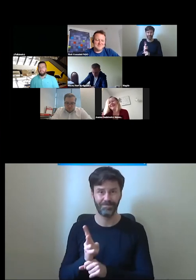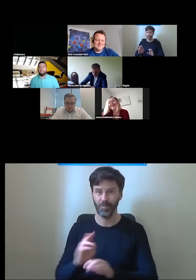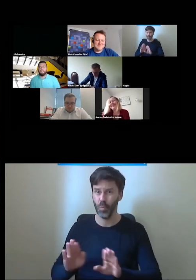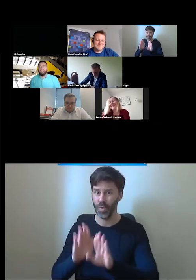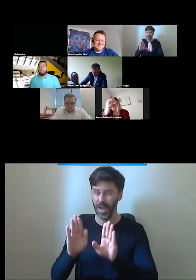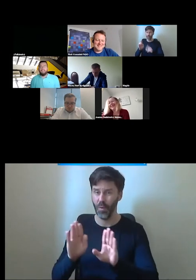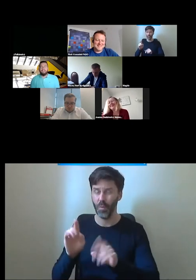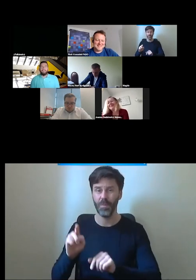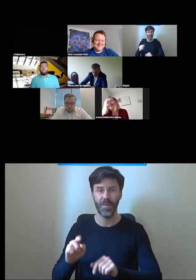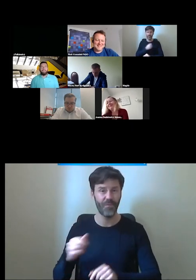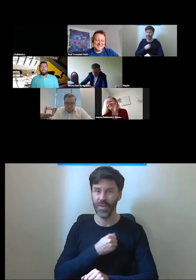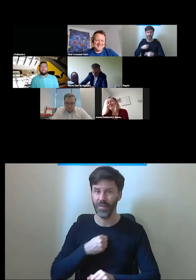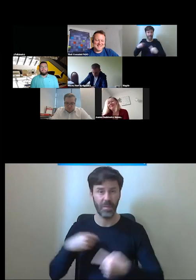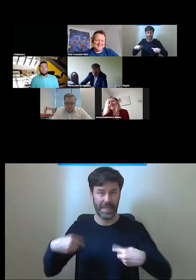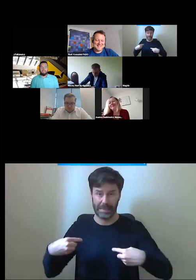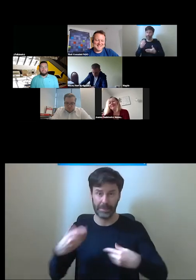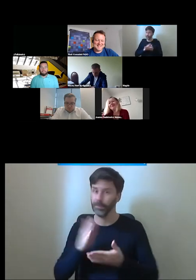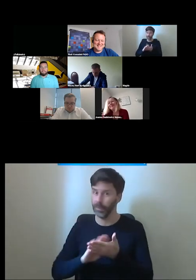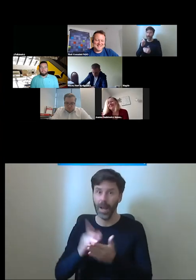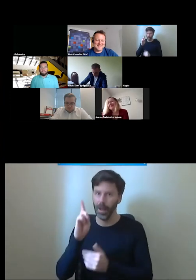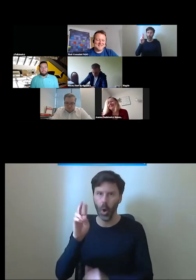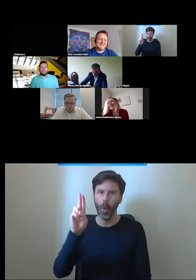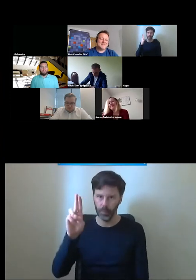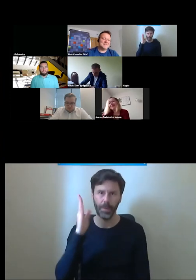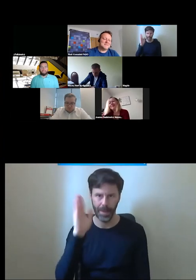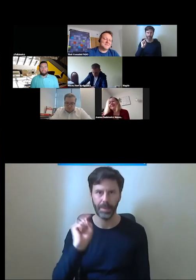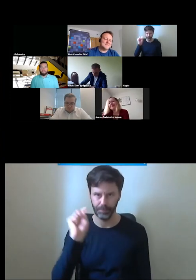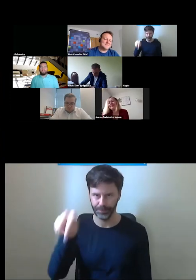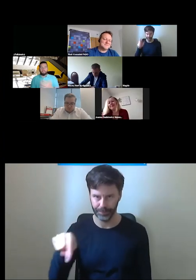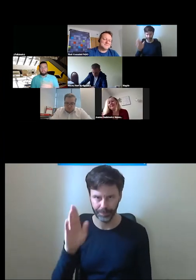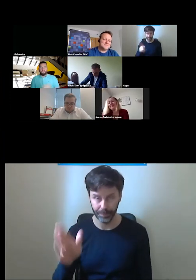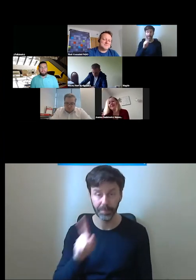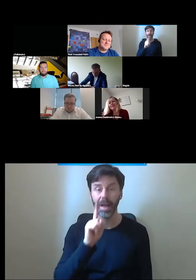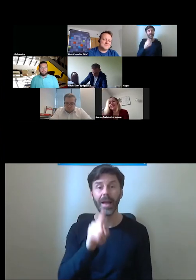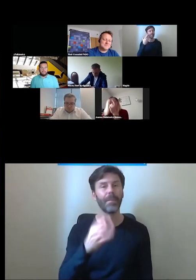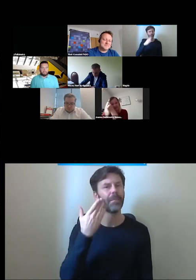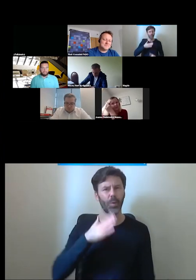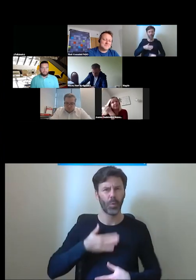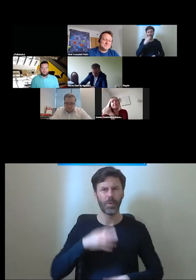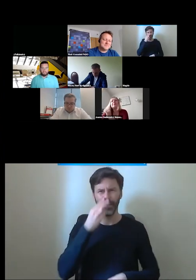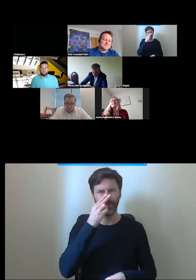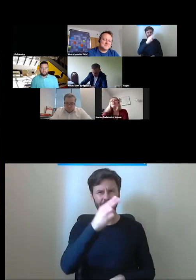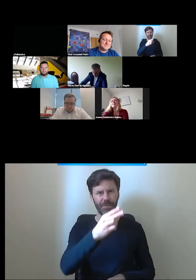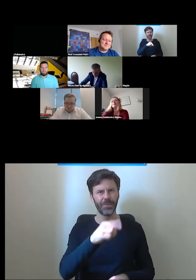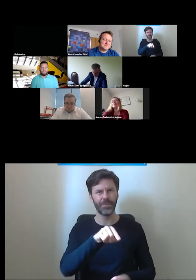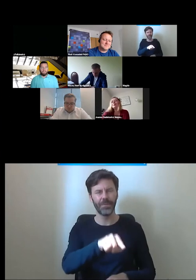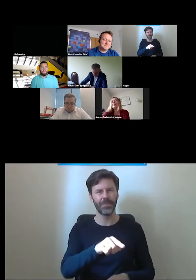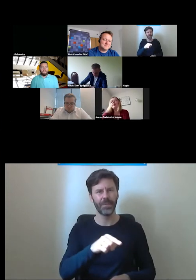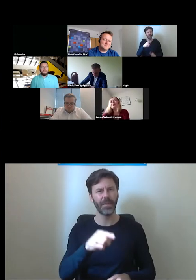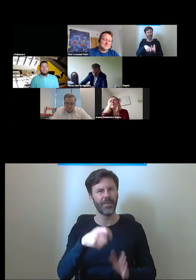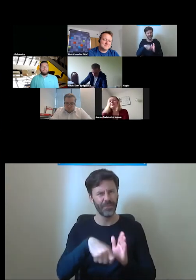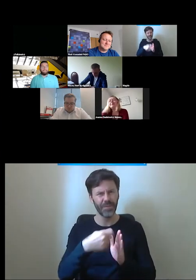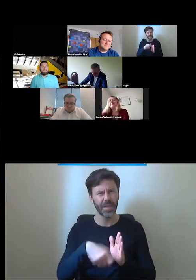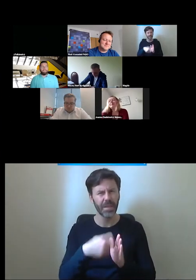obiecuję jestem wielkim fanem tych rozwiązań ponieważ właśnie na tych filmach już niejednokrotnie oglądałem